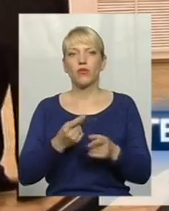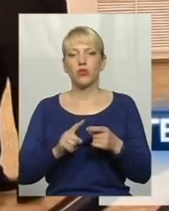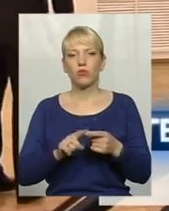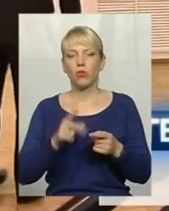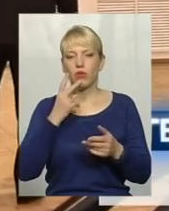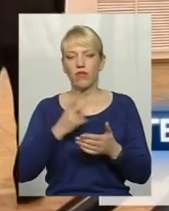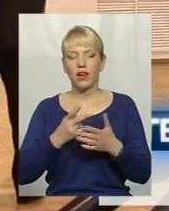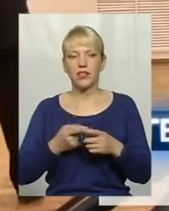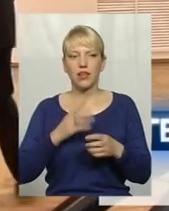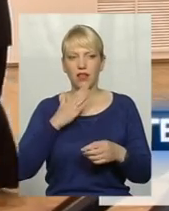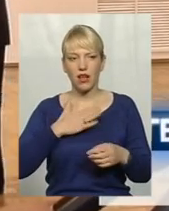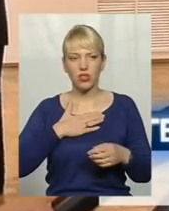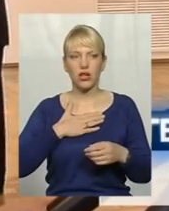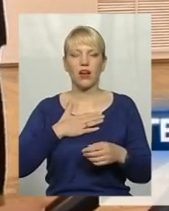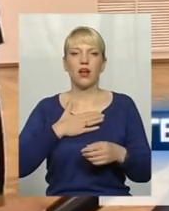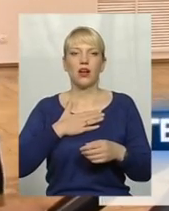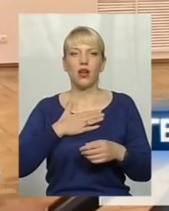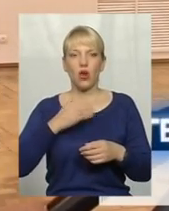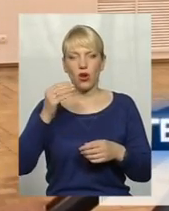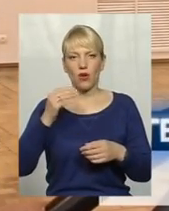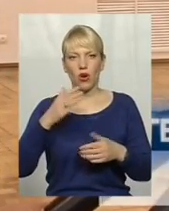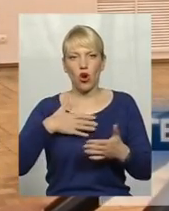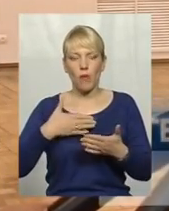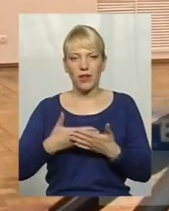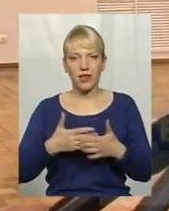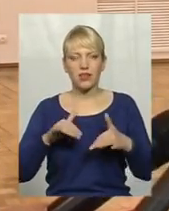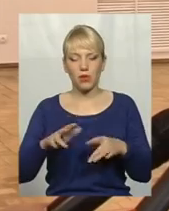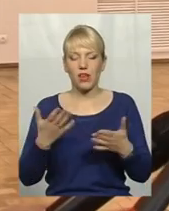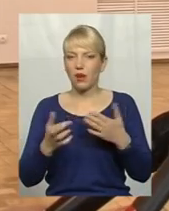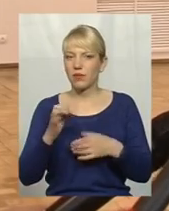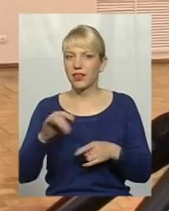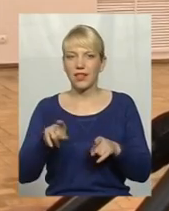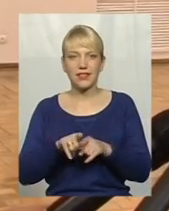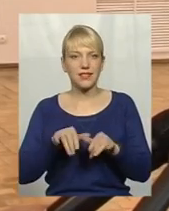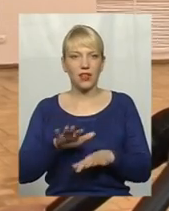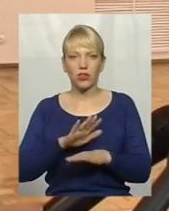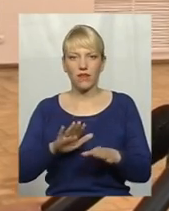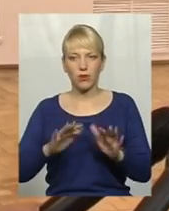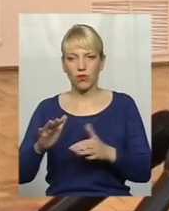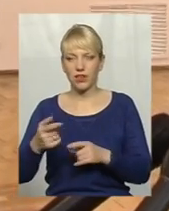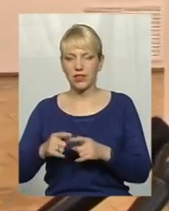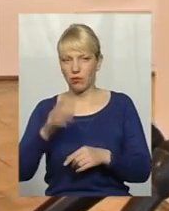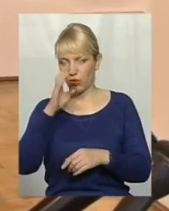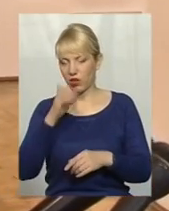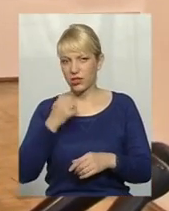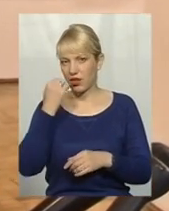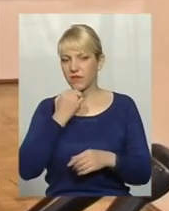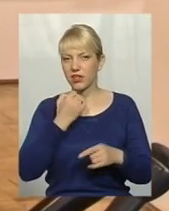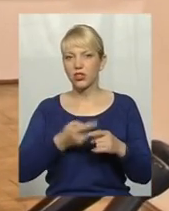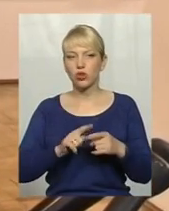що якщо б не відбувалися такі заходи, це взагалі дуже погано. А завдяки тому ми бачимо, як